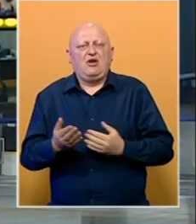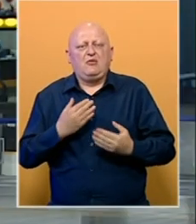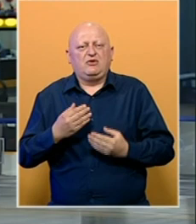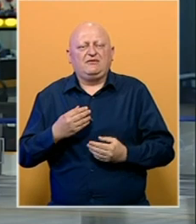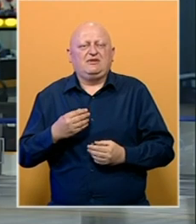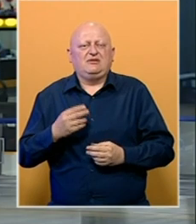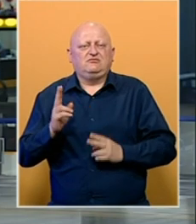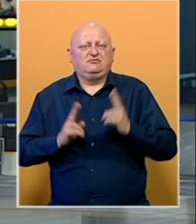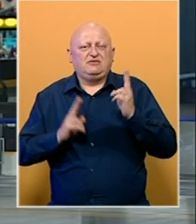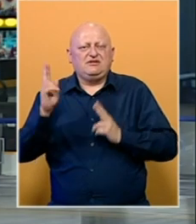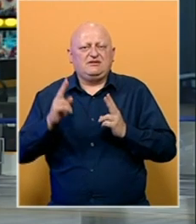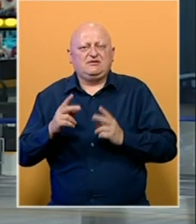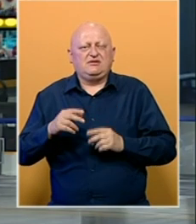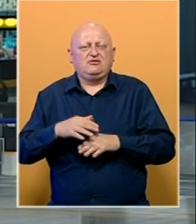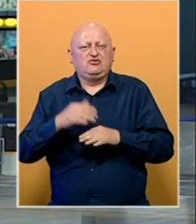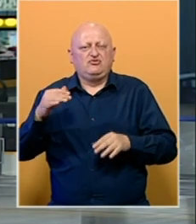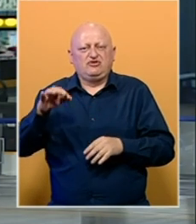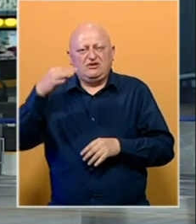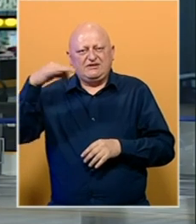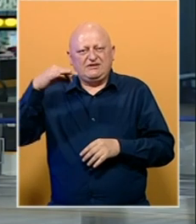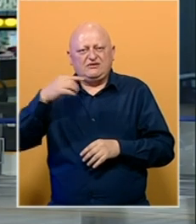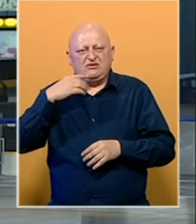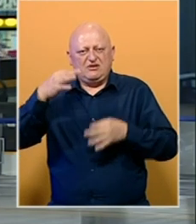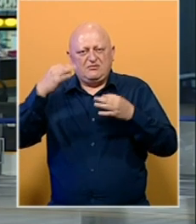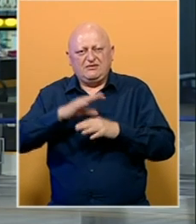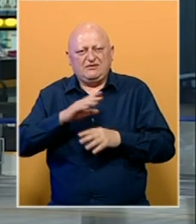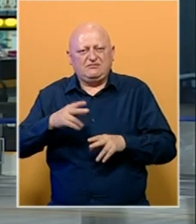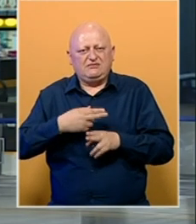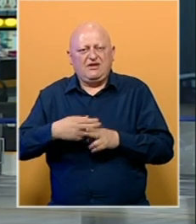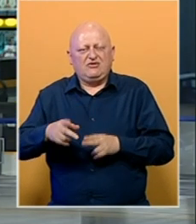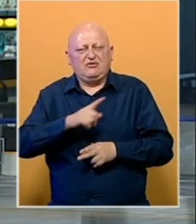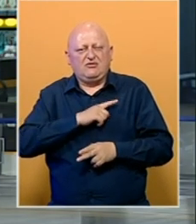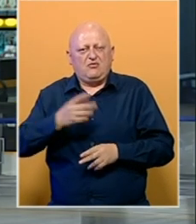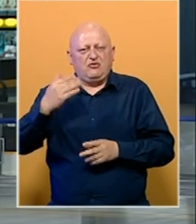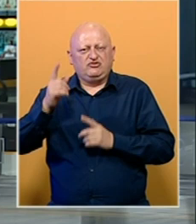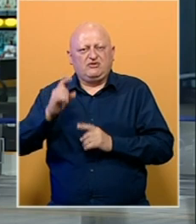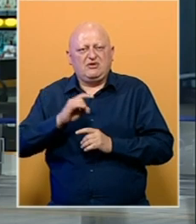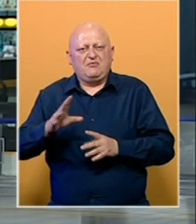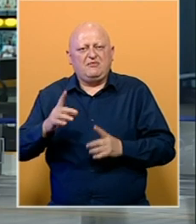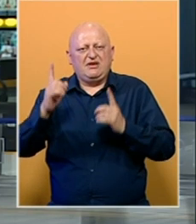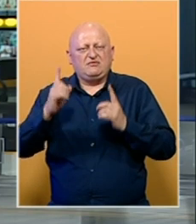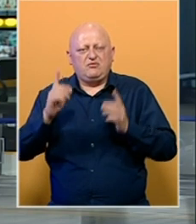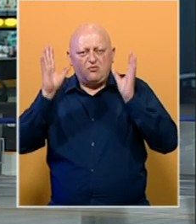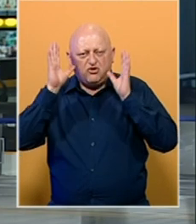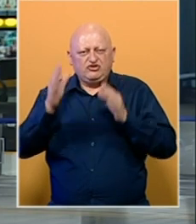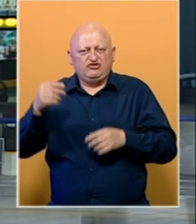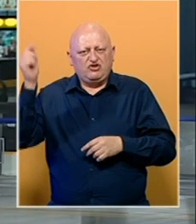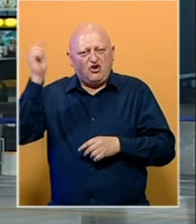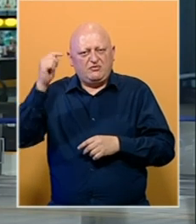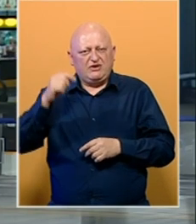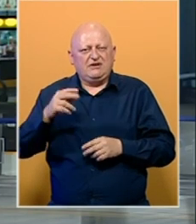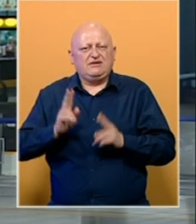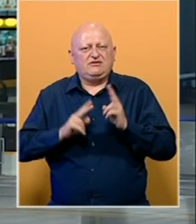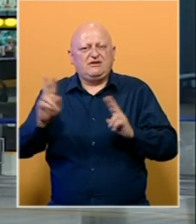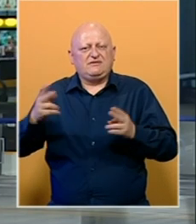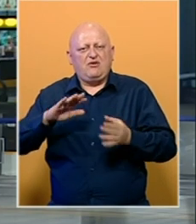Komemorativna sjednica Skupštine opštine Srebrenica u znak počasti svim nevino nastradalim u proteklom ratu je održana, ali bez bošničkih odbornika.